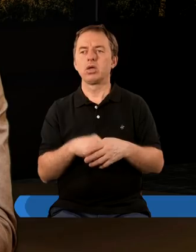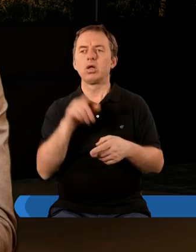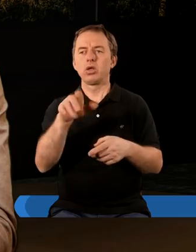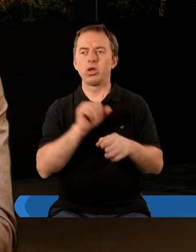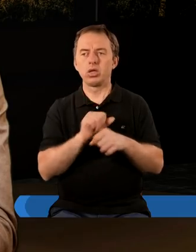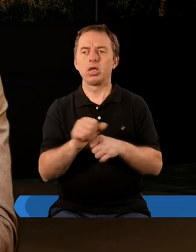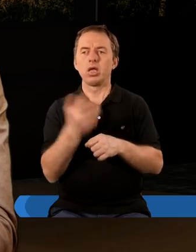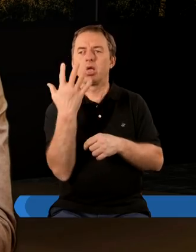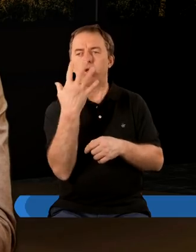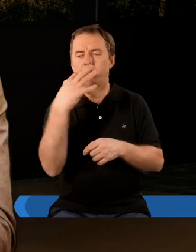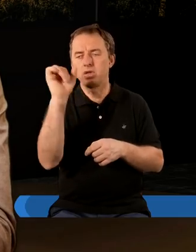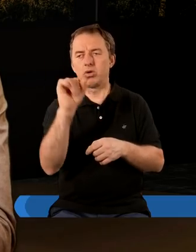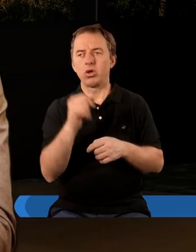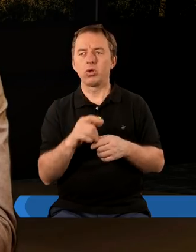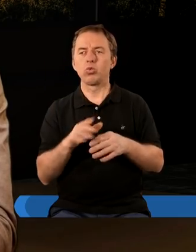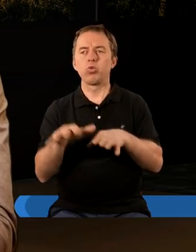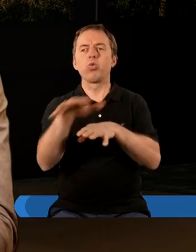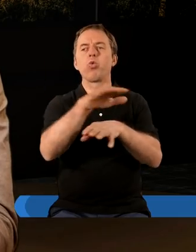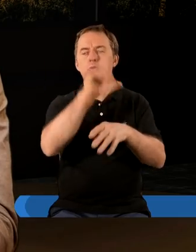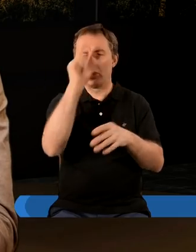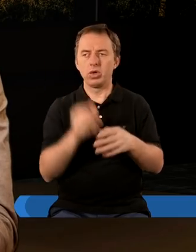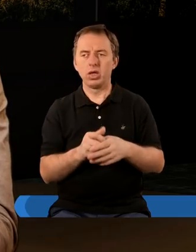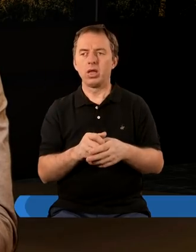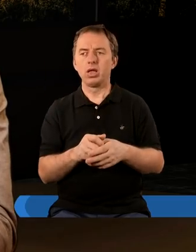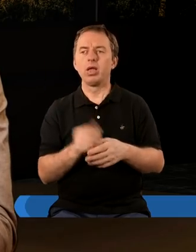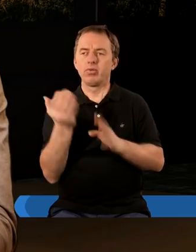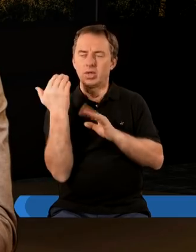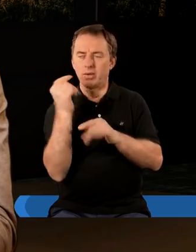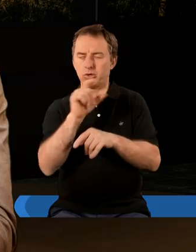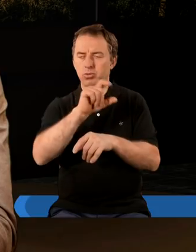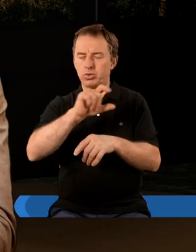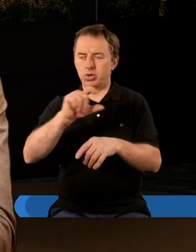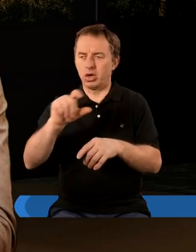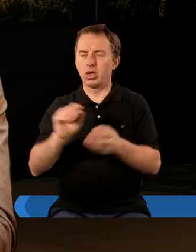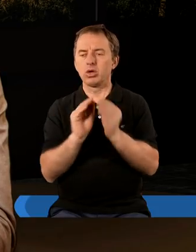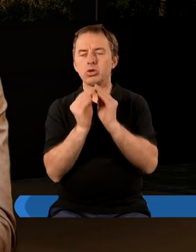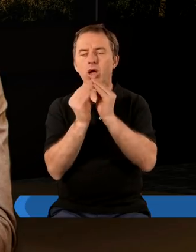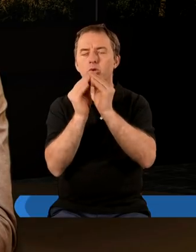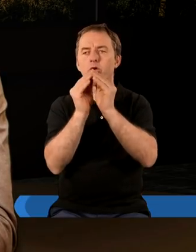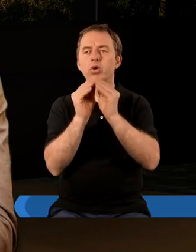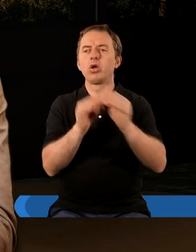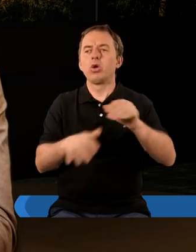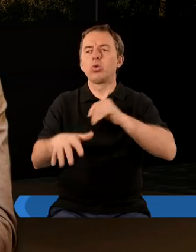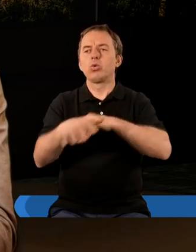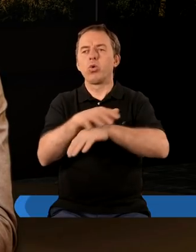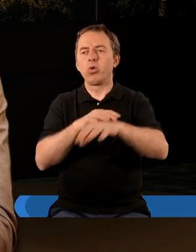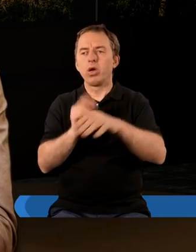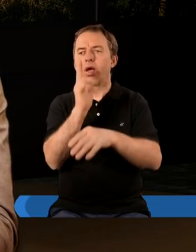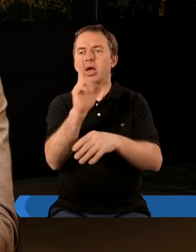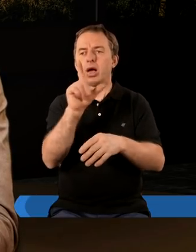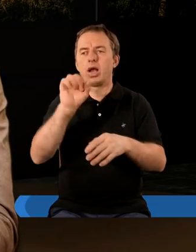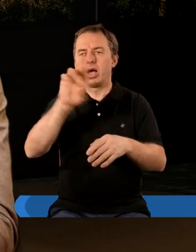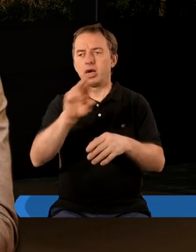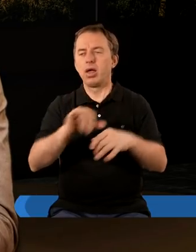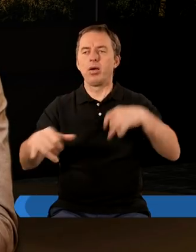to jest to zwyciężanie tłumu. I widać, że w tamtym czasie też kształtował się jakby duchowieństwo. Kler,